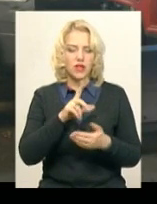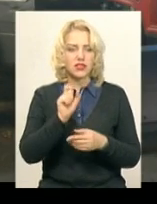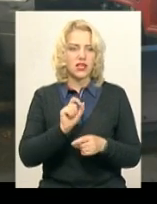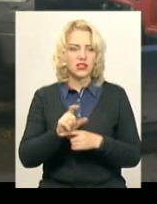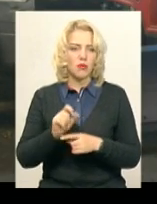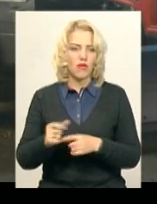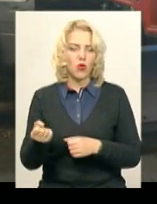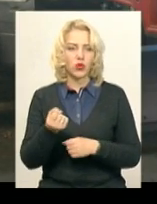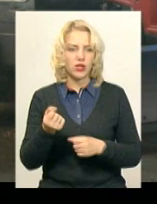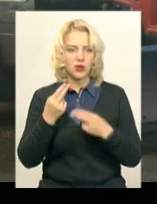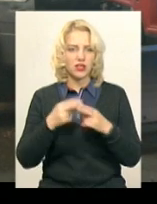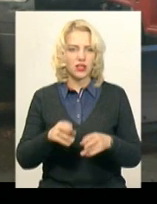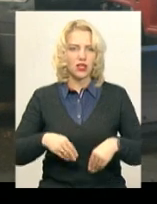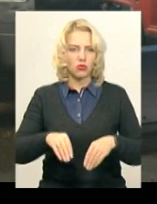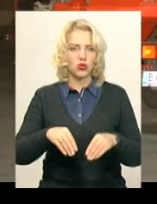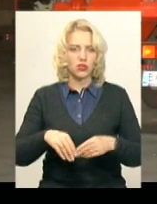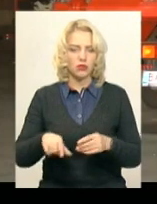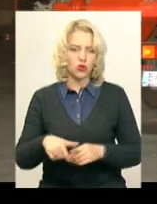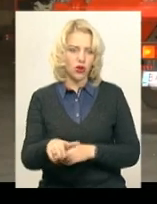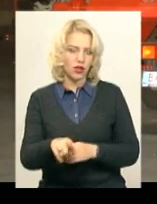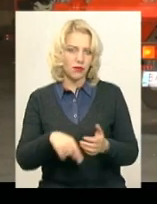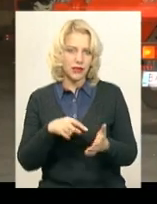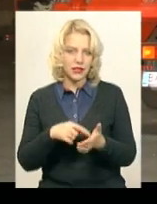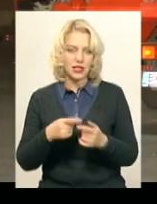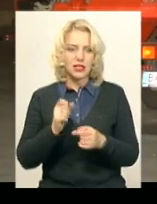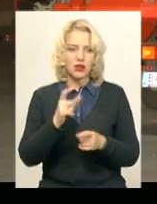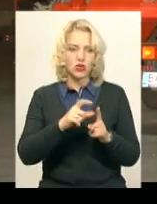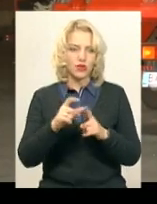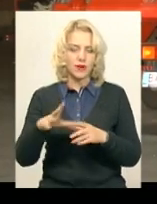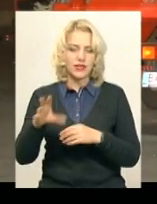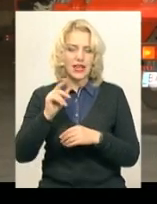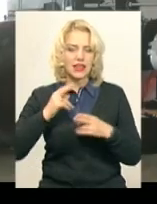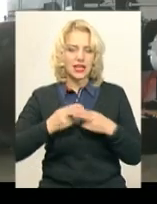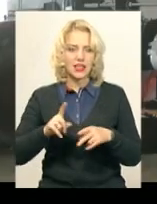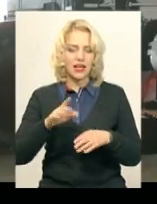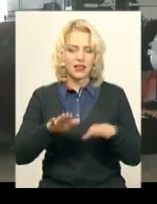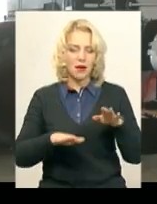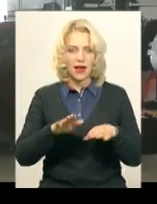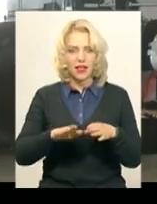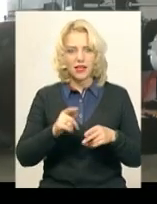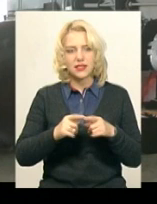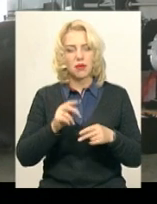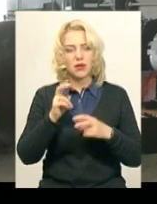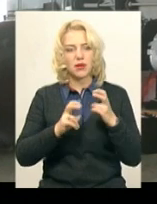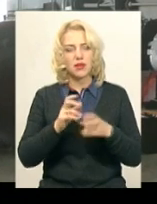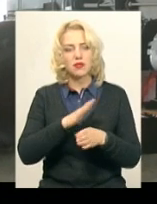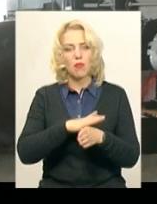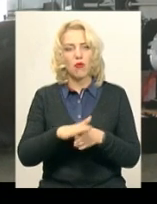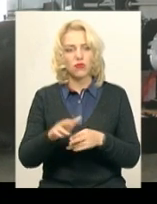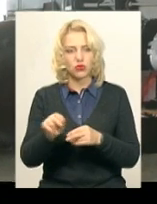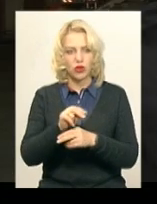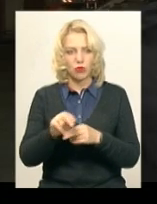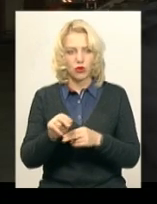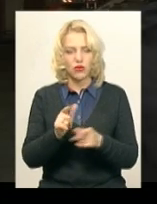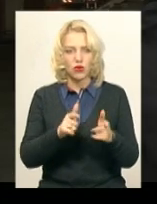утримання техніки та посипку доріг міста. За його словами, оця техніка, яка на балансі підприємства, прийшла ремонт і повністю готова до